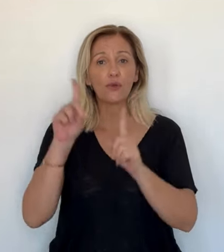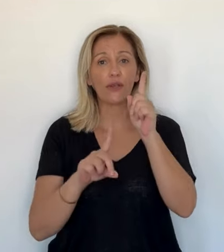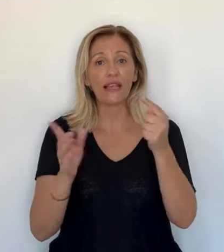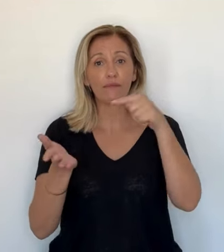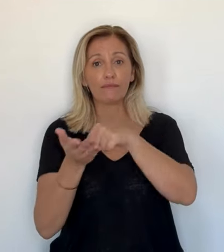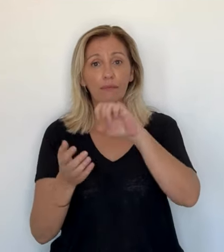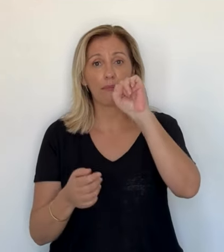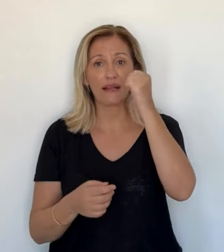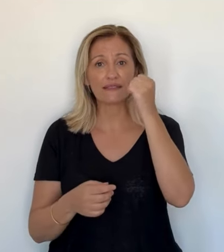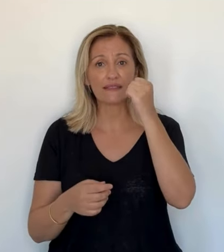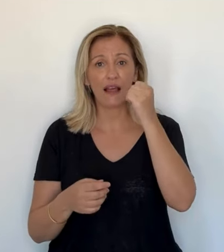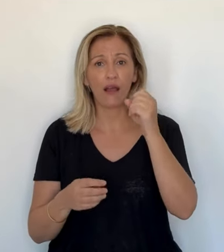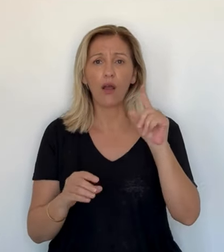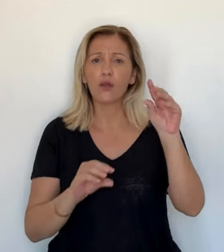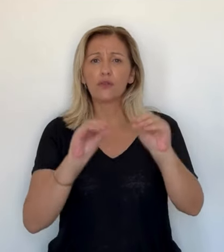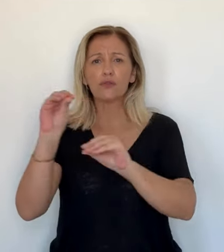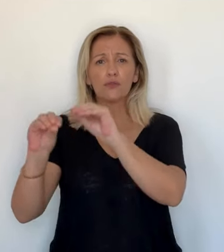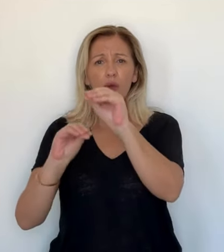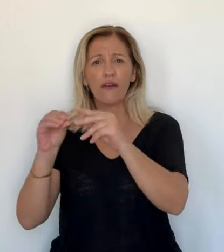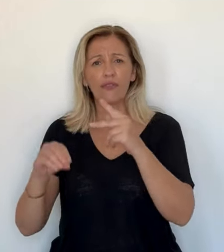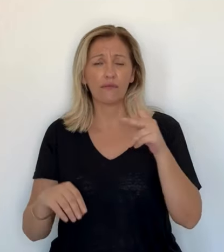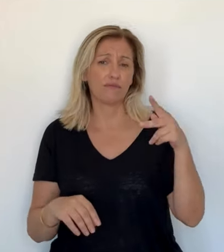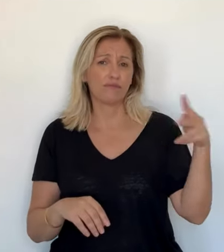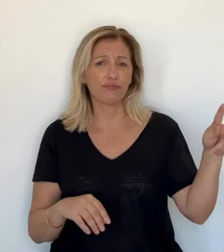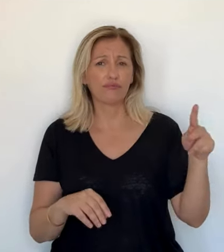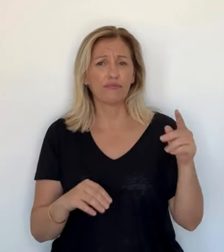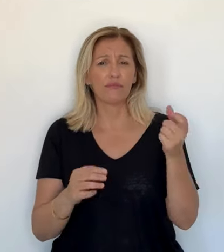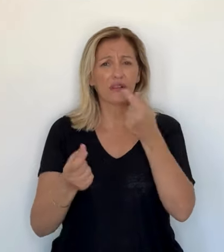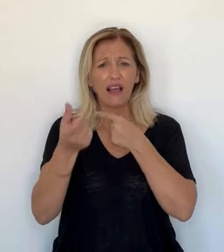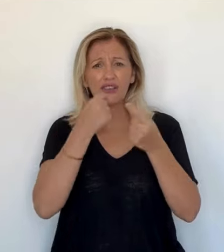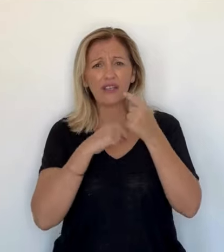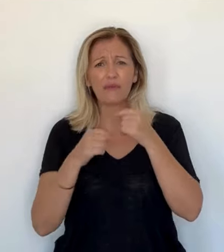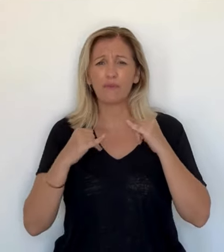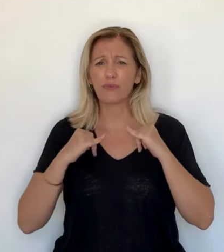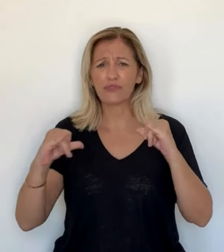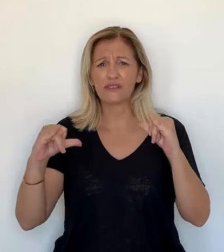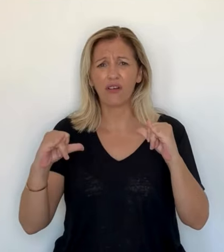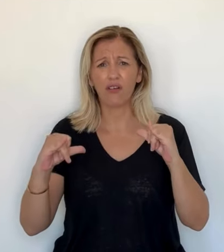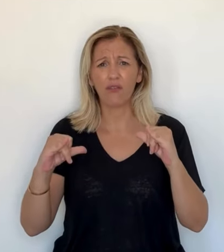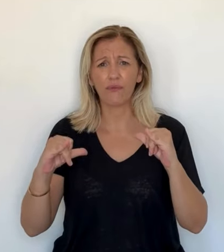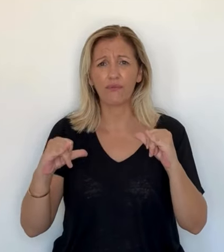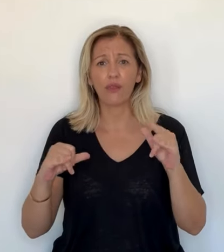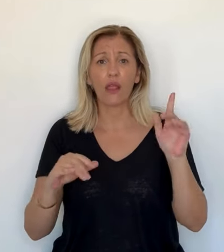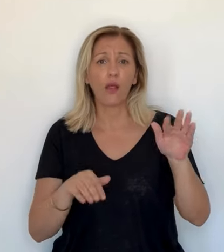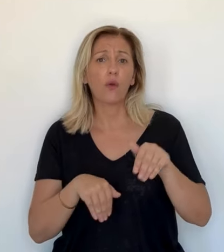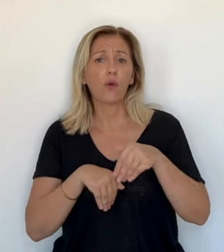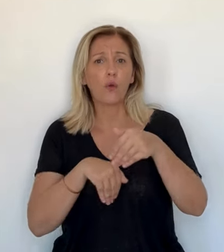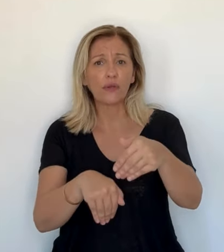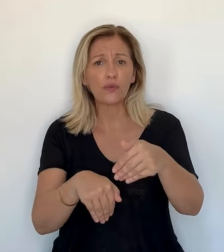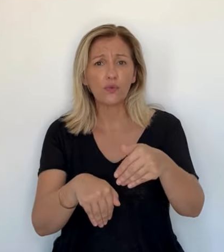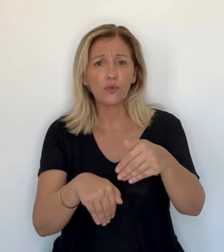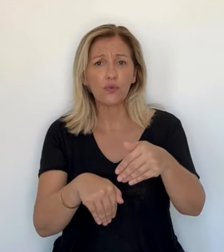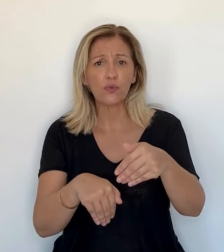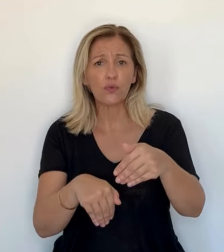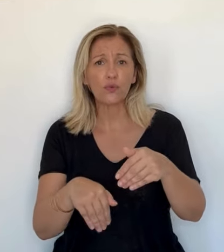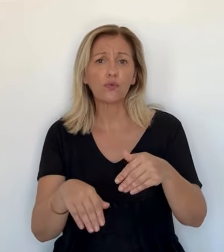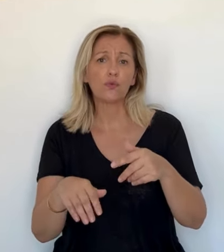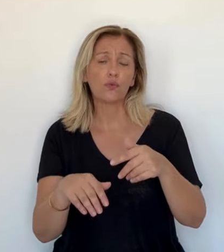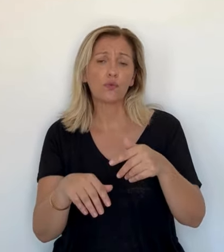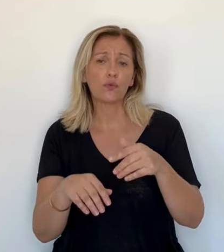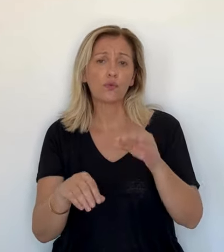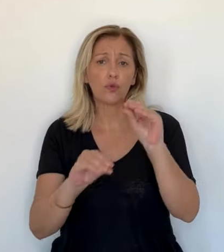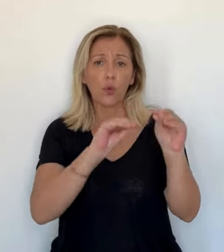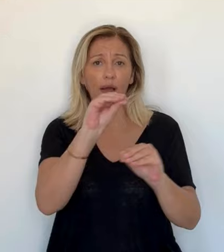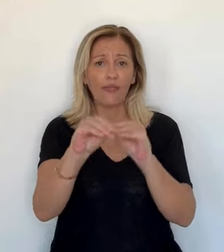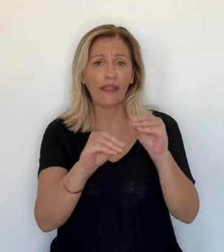Béatrice, elle, a commencé mi-juillet ses séances à Bastia. Le traitement a des effets secondaires. Sa maladie, qui s'était déclarée d